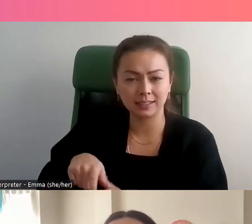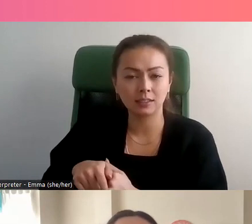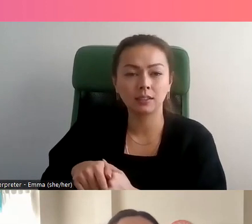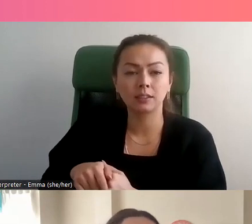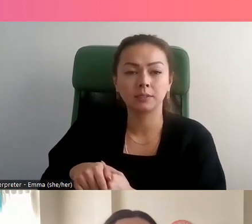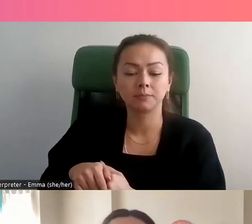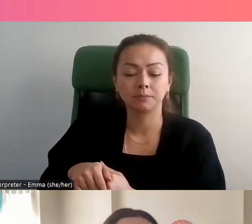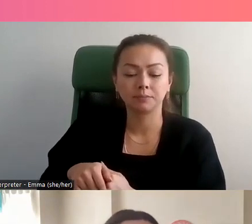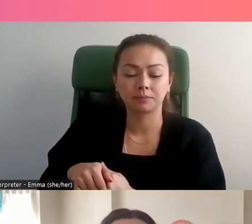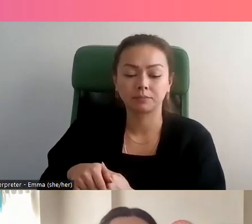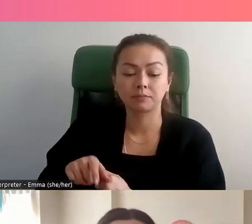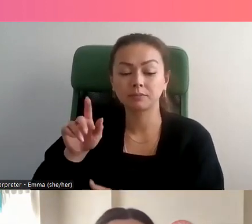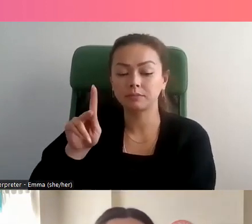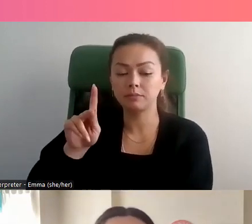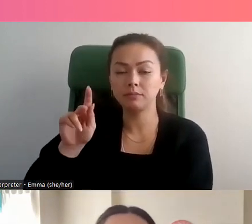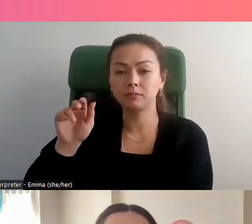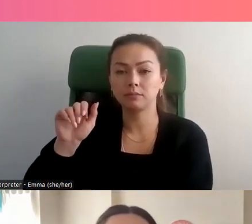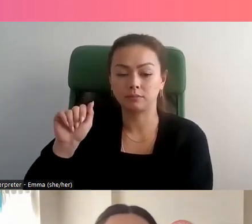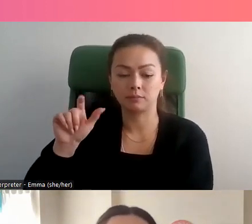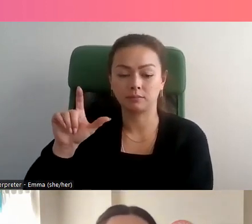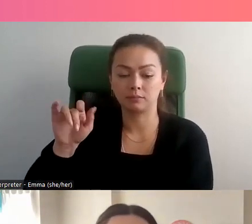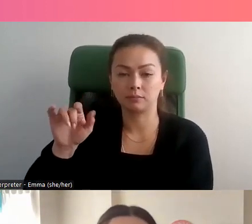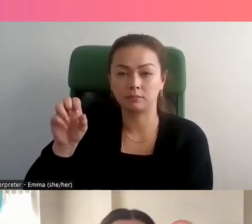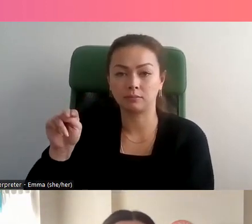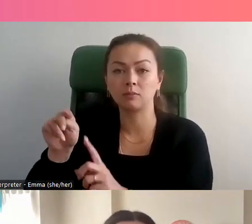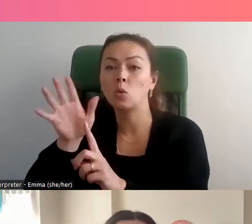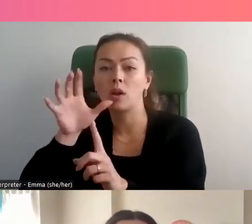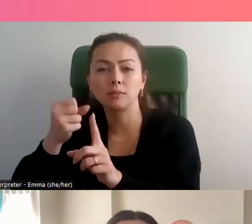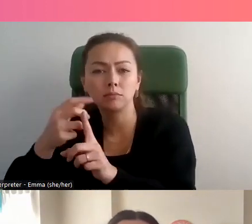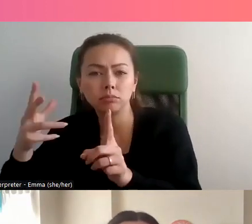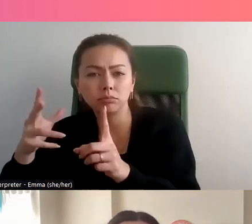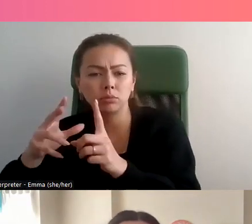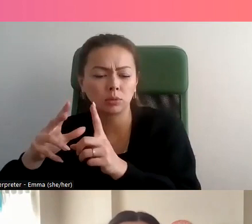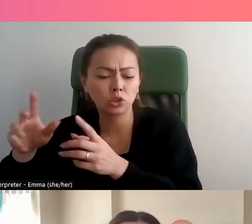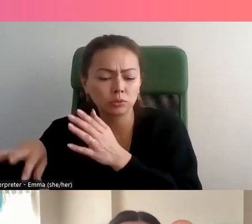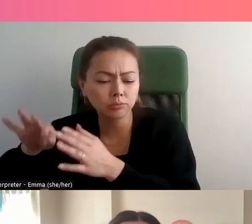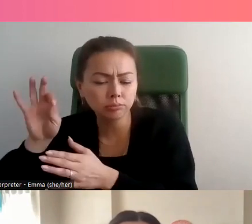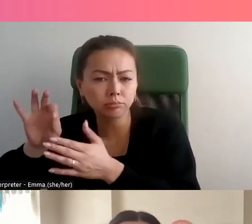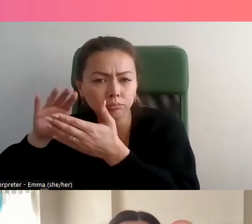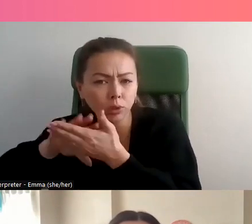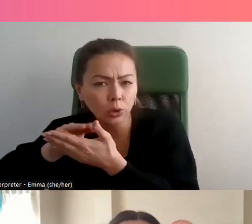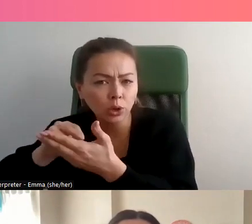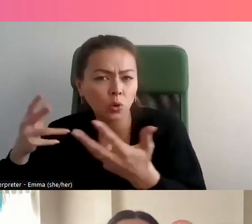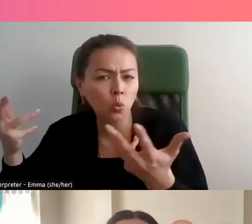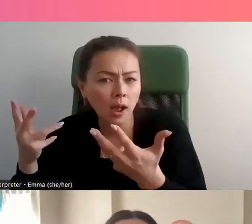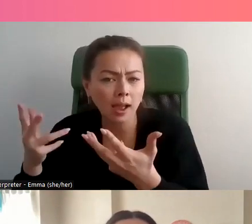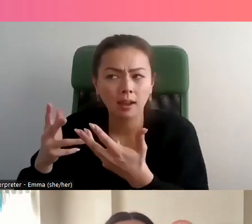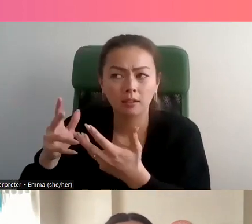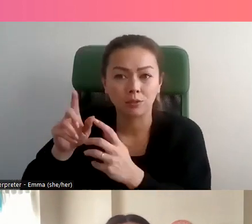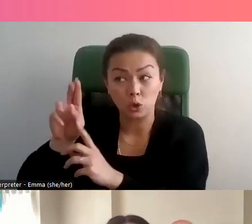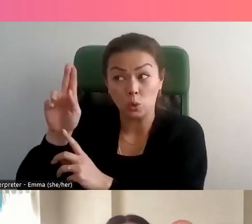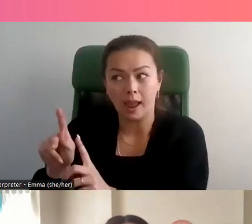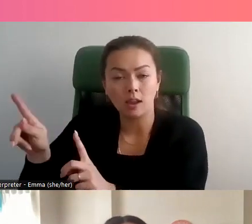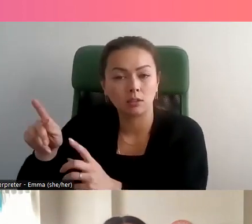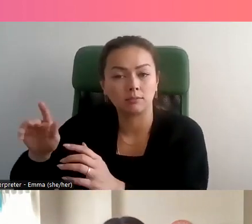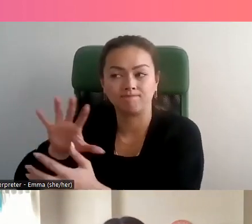Alors, Kiri va parler de ce qu'elle a appris et de l'importance de cette approche de mobilisation des jeunes lorsqu'elle a recherché ce domaine